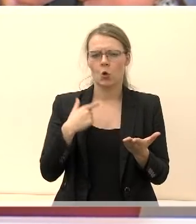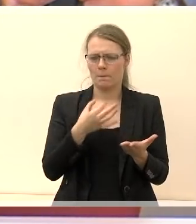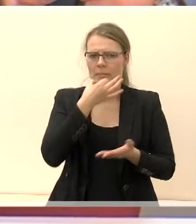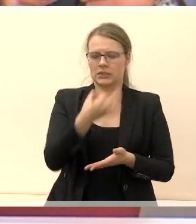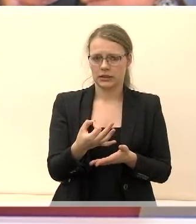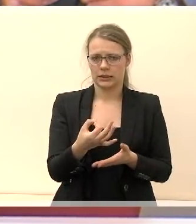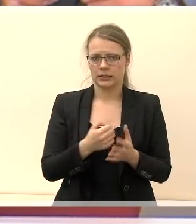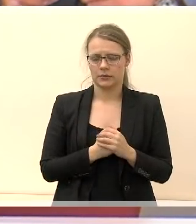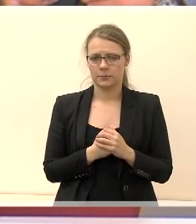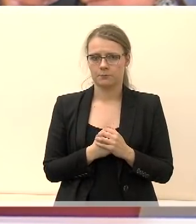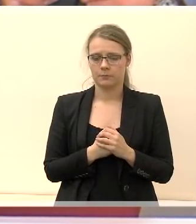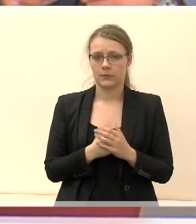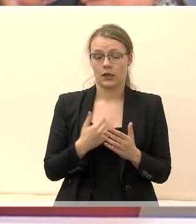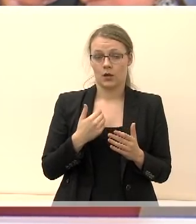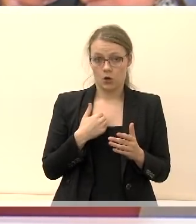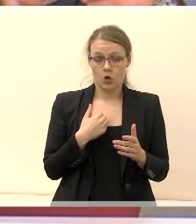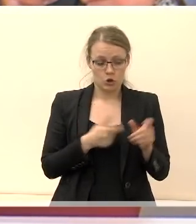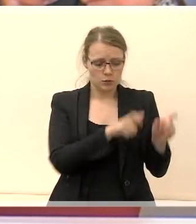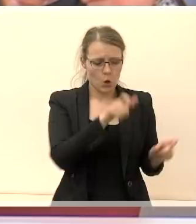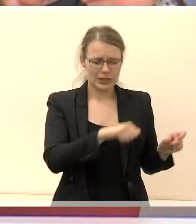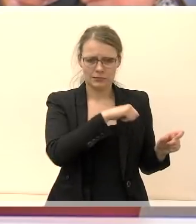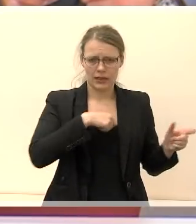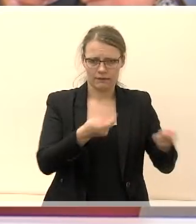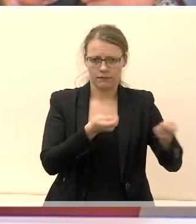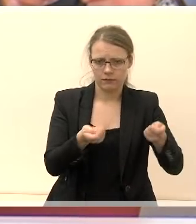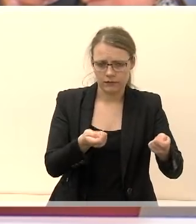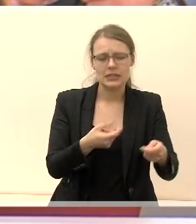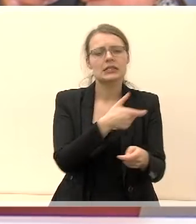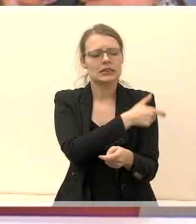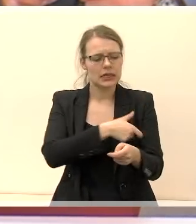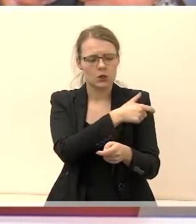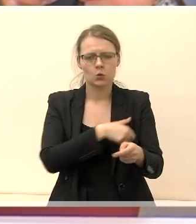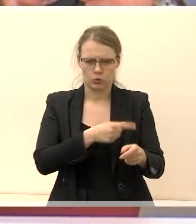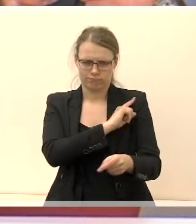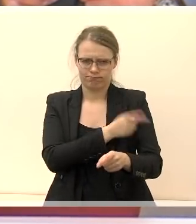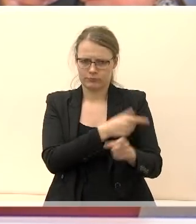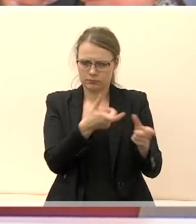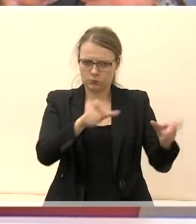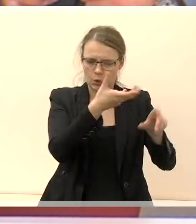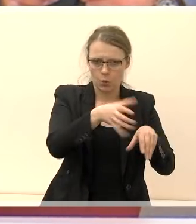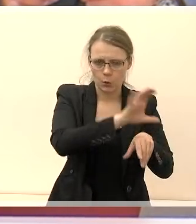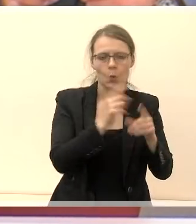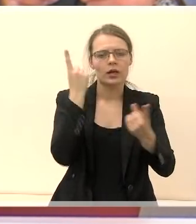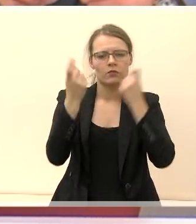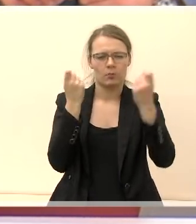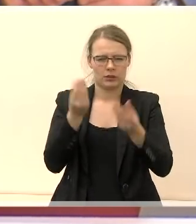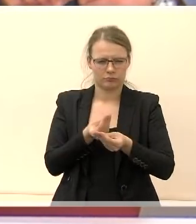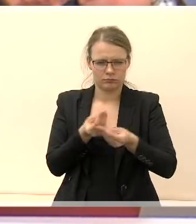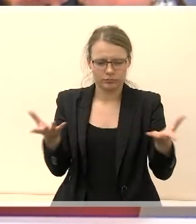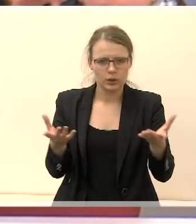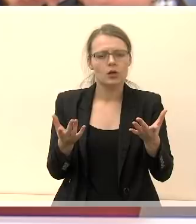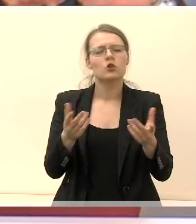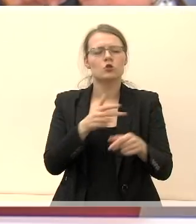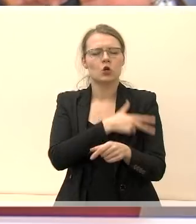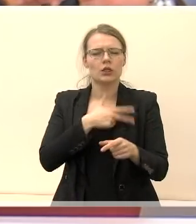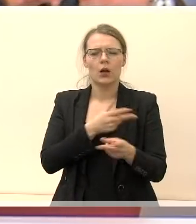už piliečių savivaldą, senių naicių galių didinimą, informacijos viešinimą, socialinių poreikiai,